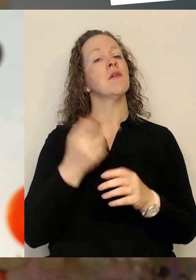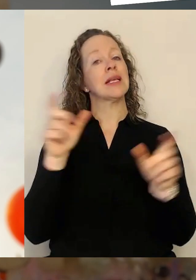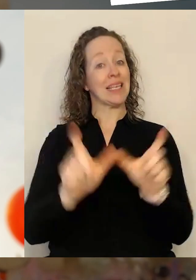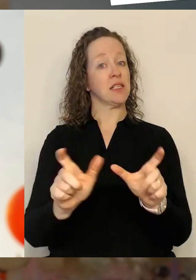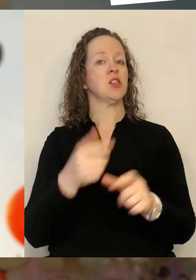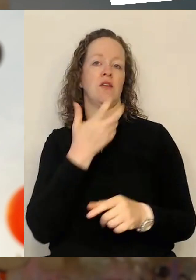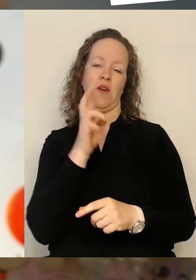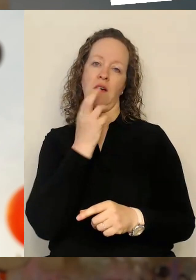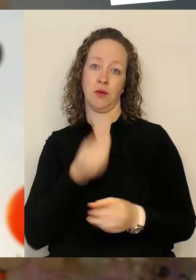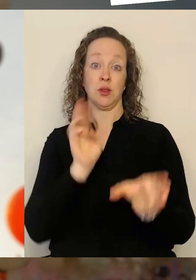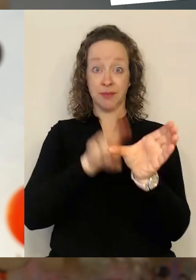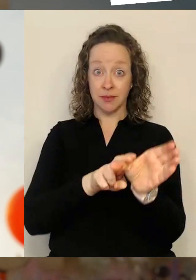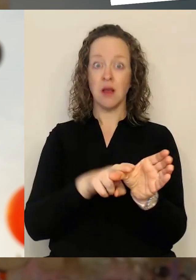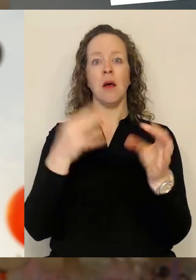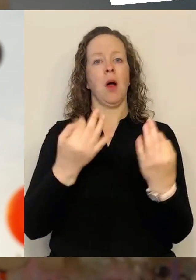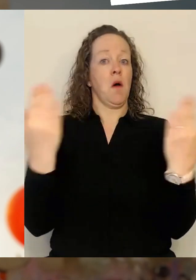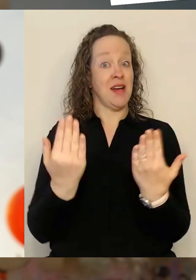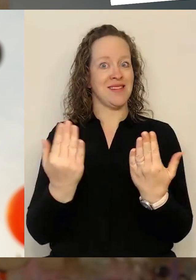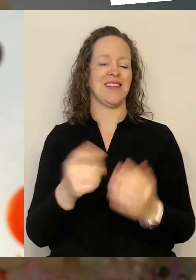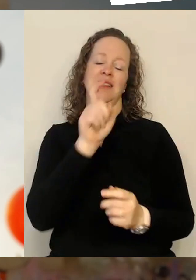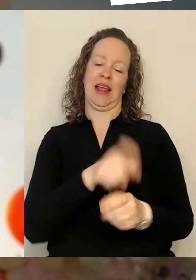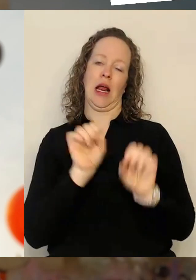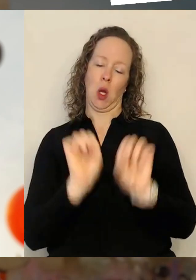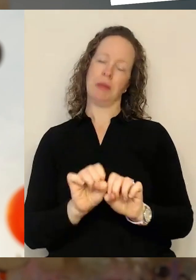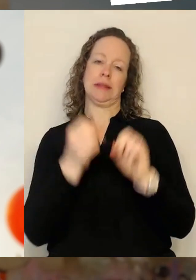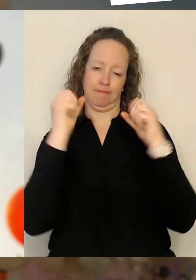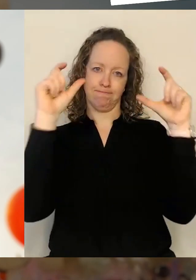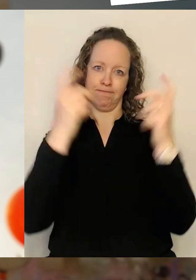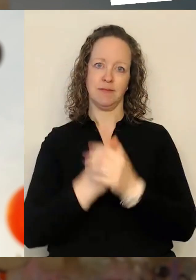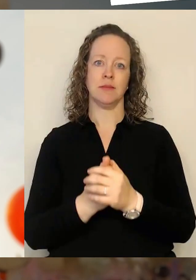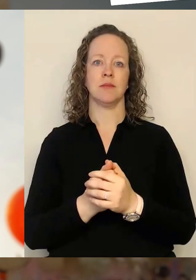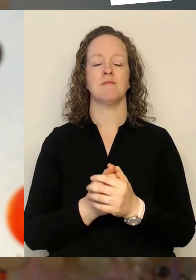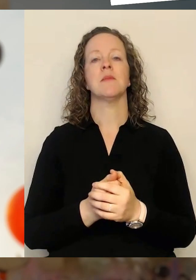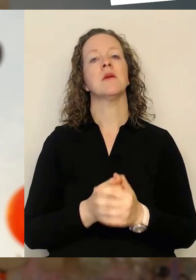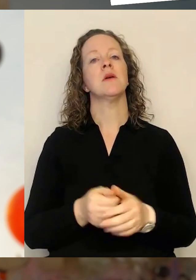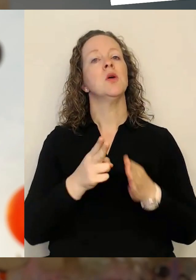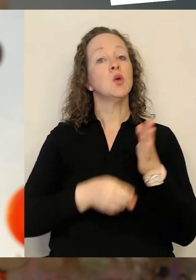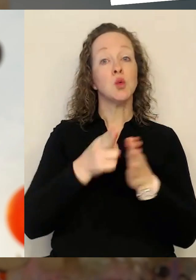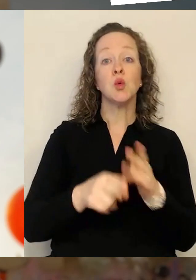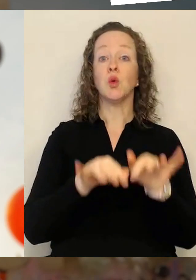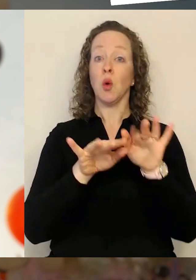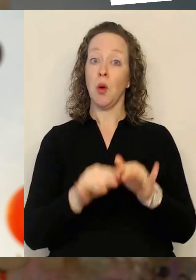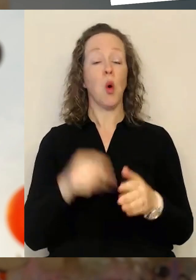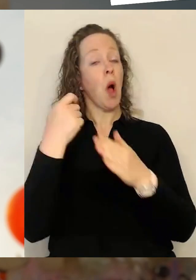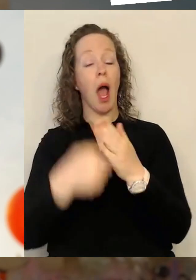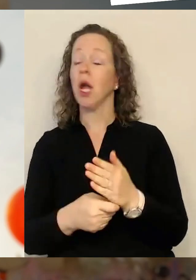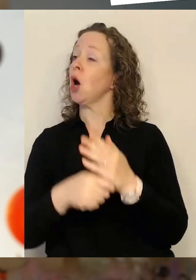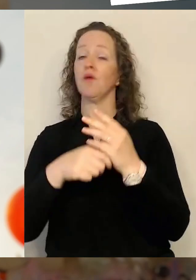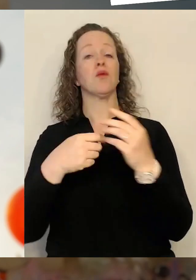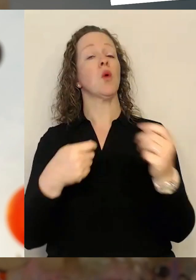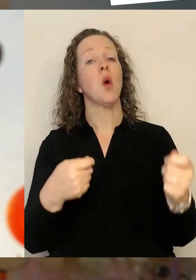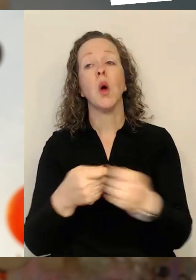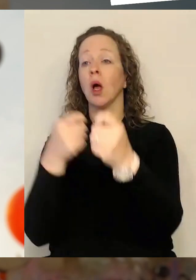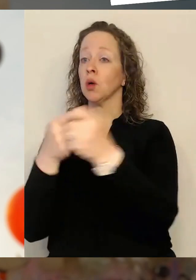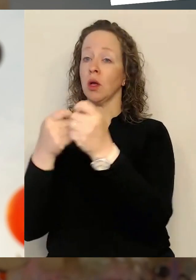digitale Kompetenzen. Beim Einkaufen, beim Bahnfahren oder im Büro, beim Miteinander in Kontakt bleiben oder beim Online